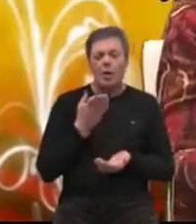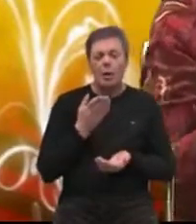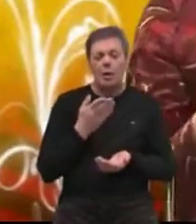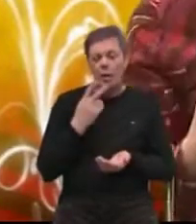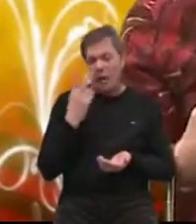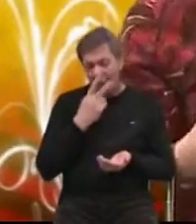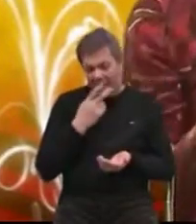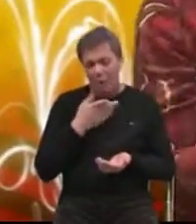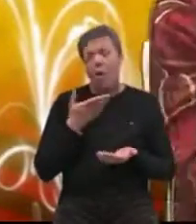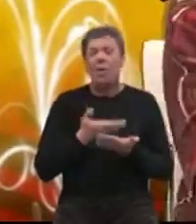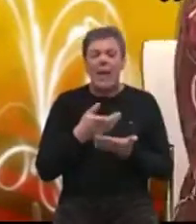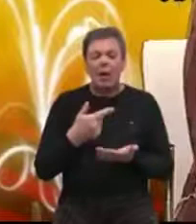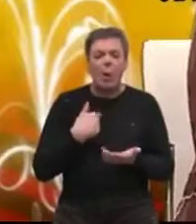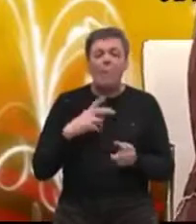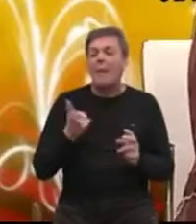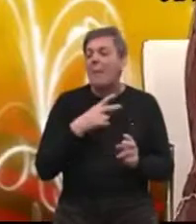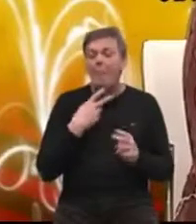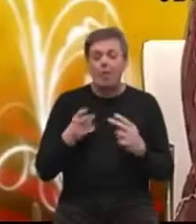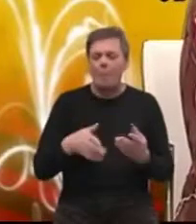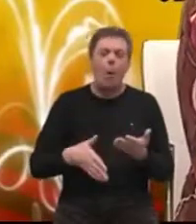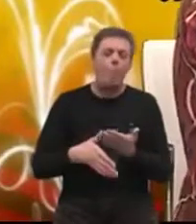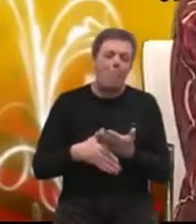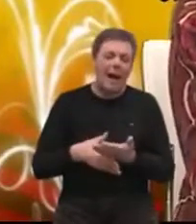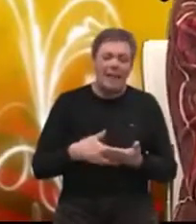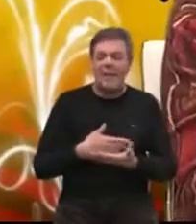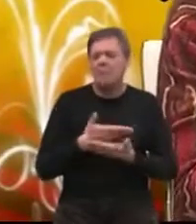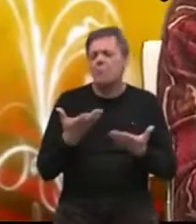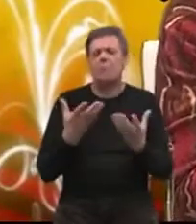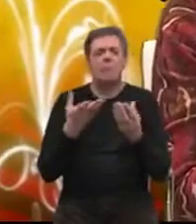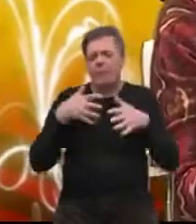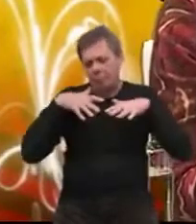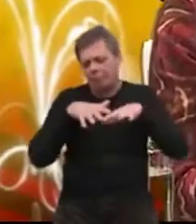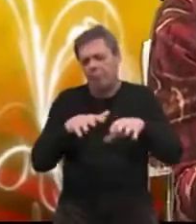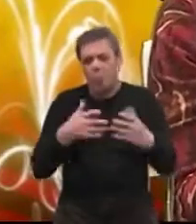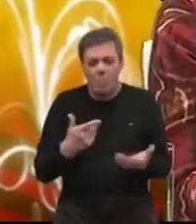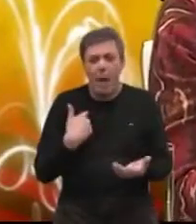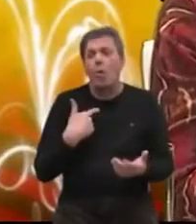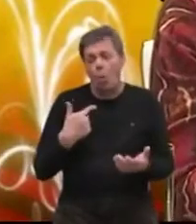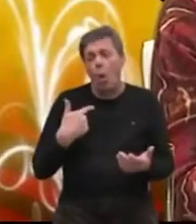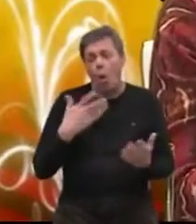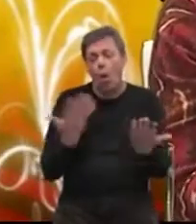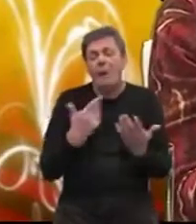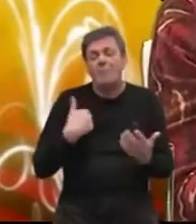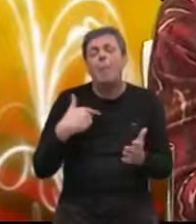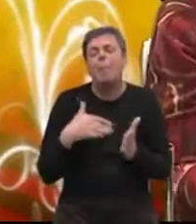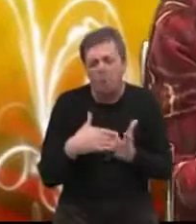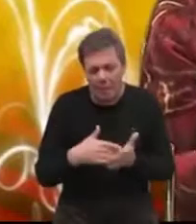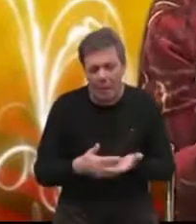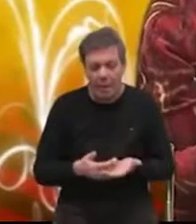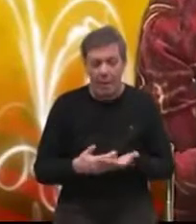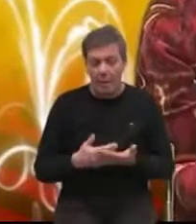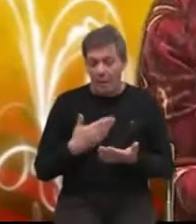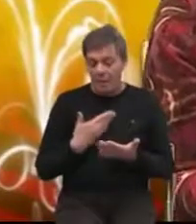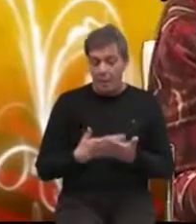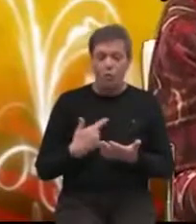A onda, naravno, na taj način ne možemo pomagati ovim svim silnim ljudima kojima smo neophodno potrebni. Jer mi